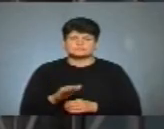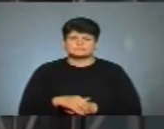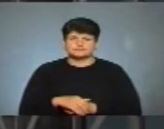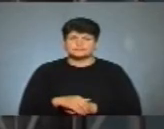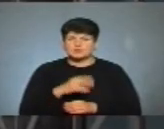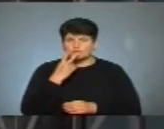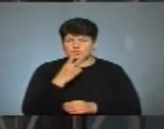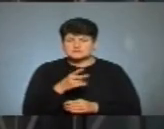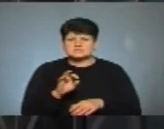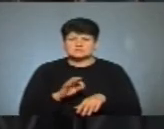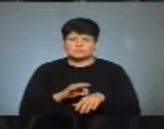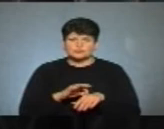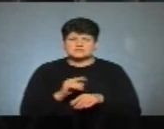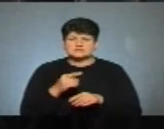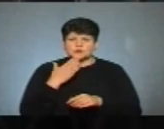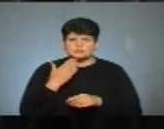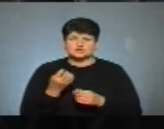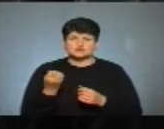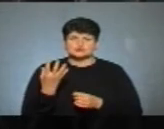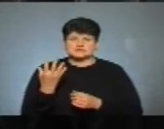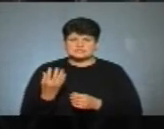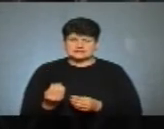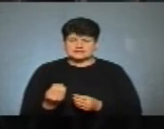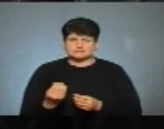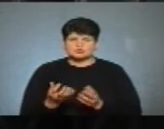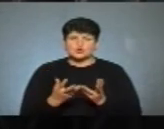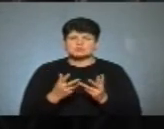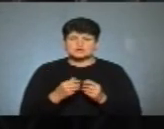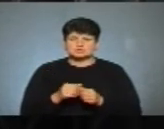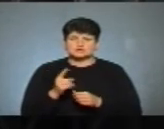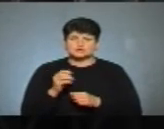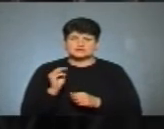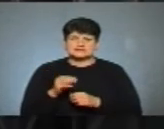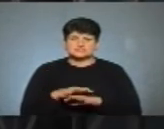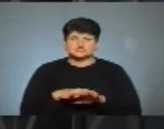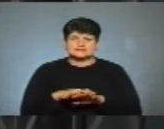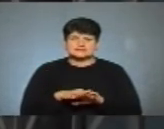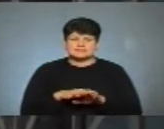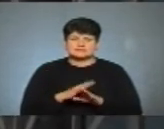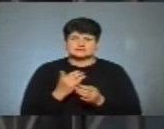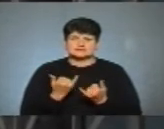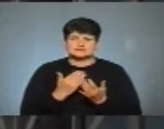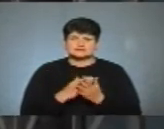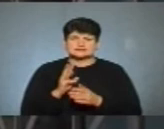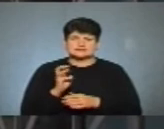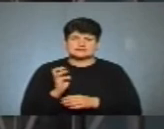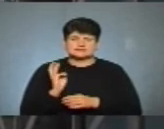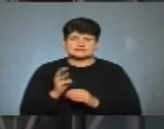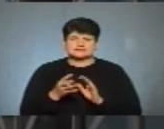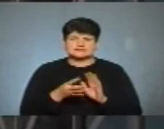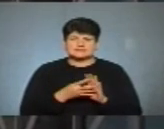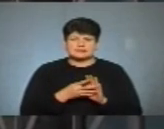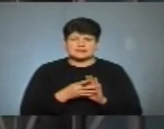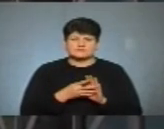Показник захворюваності за останні 14 днів з розрахунку на 100 тисяч населення складає 339